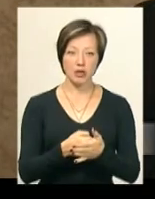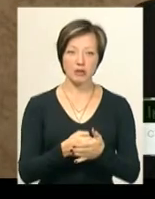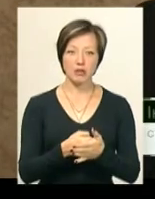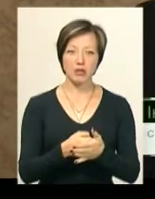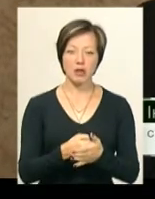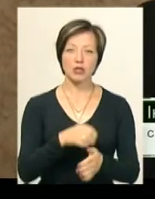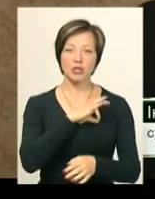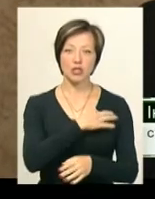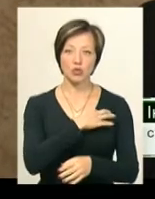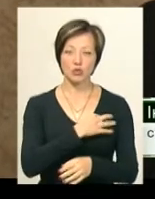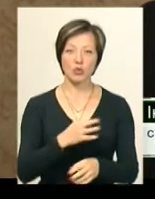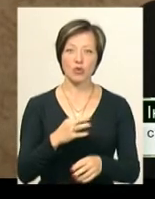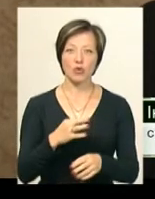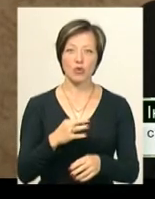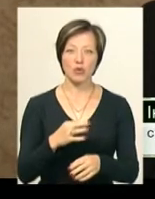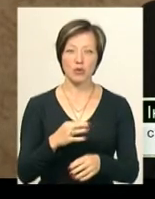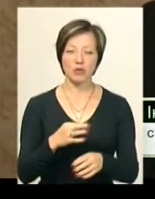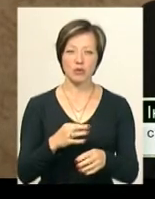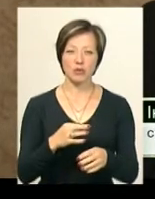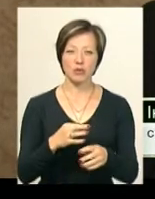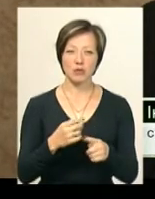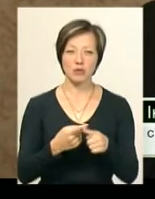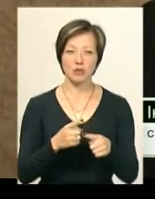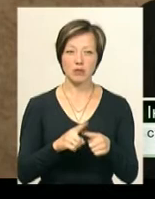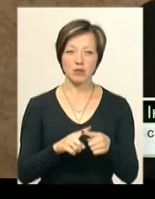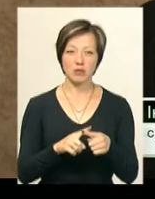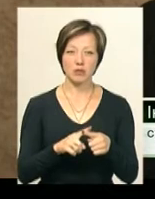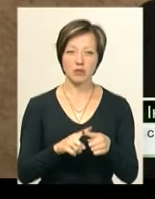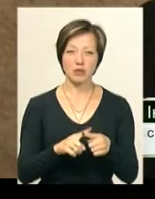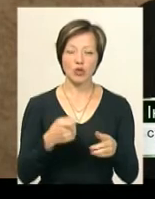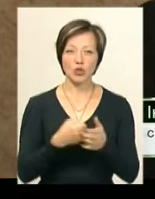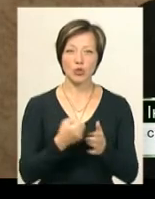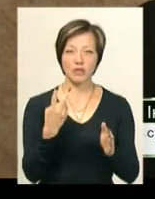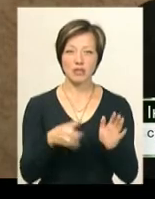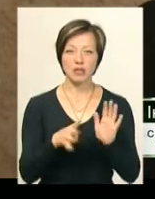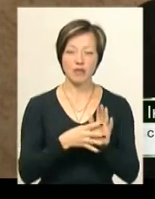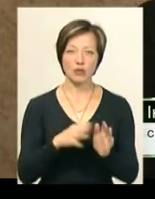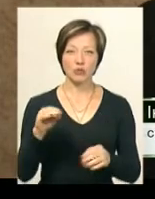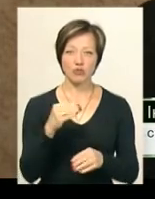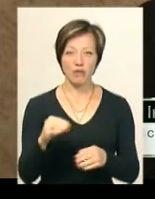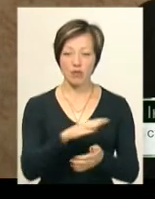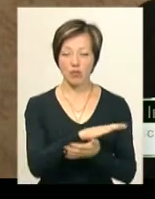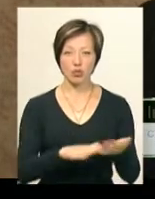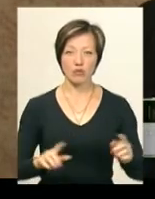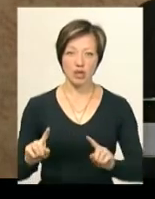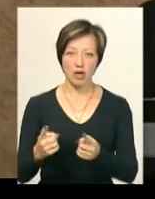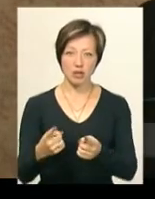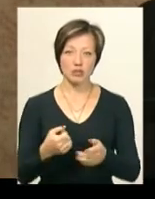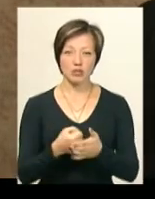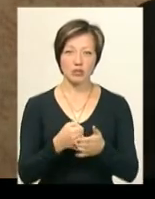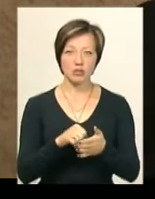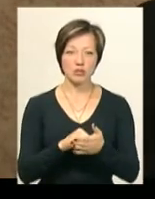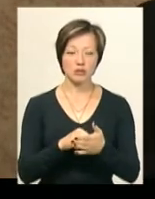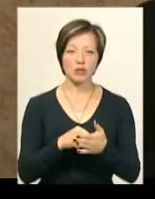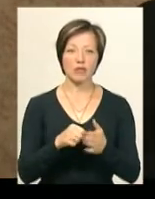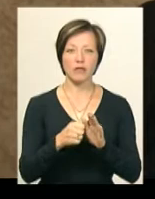підозвоню Миколаїв Роману Дмитровичу 28-80 року наручну продовження до 29 жовтня 18 року вкручну. Охвала діє по 29 жовтня 18